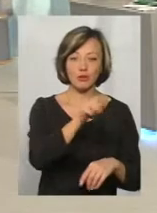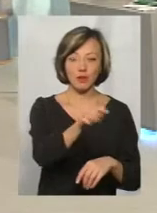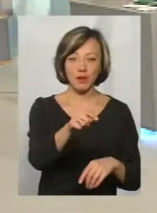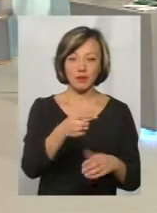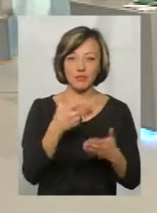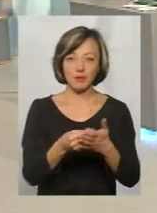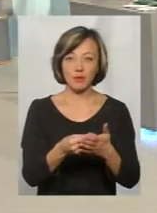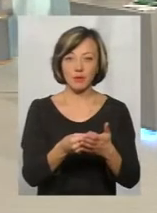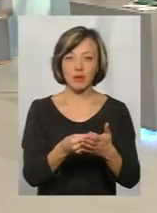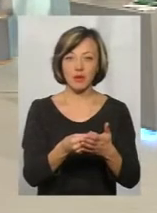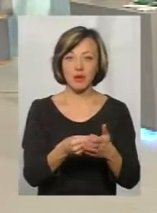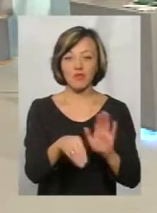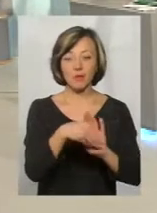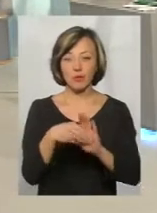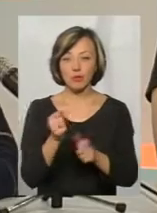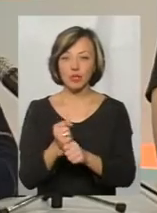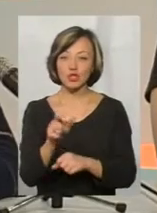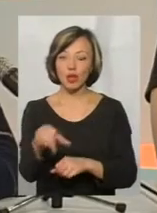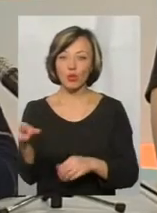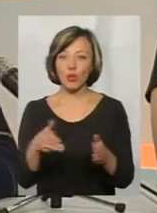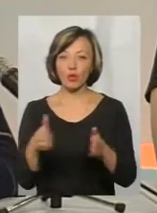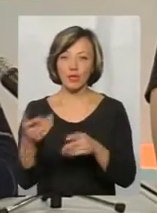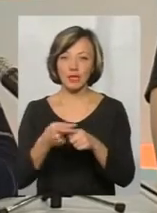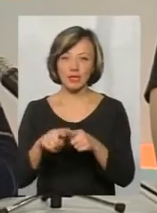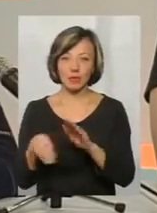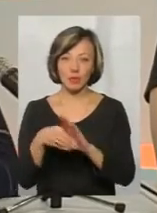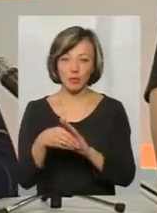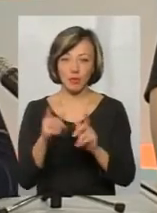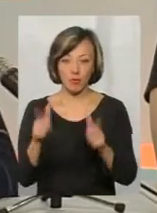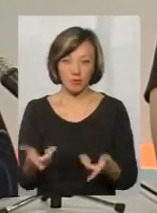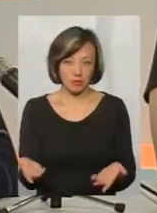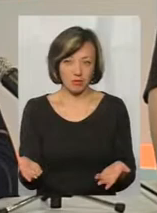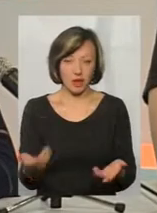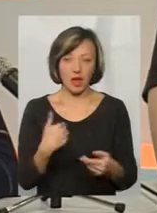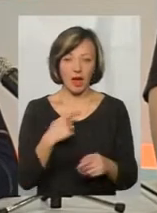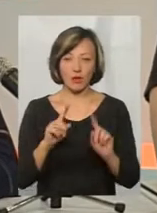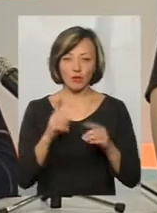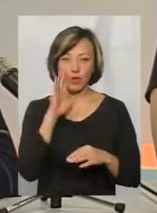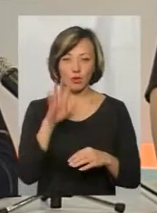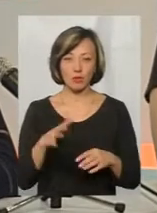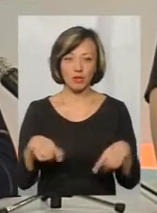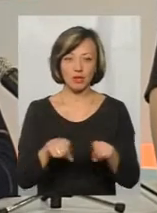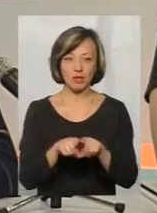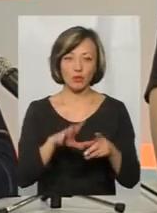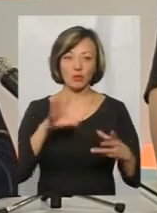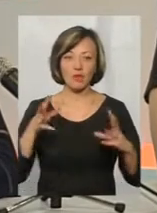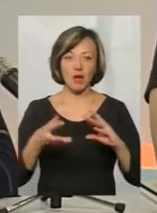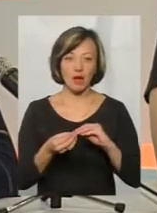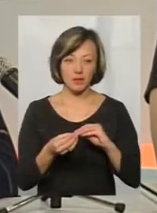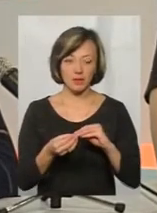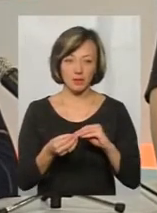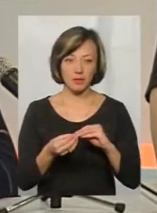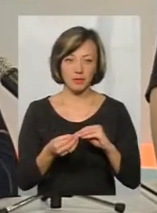вдавалися до підкупу, чи на людях, які готові на цей підкуп йти. Я дуже не люблю такі узагальнення